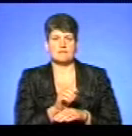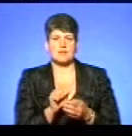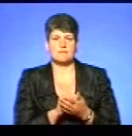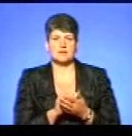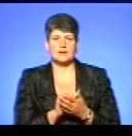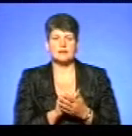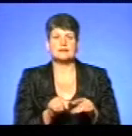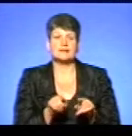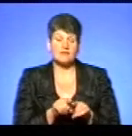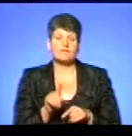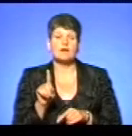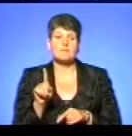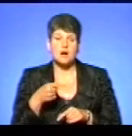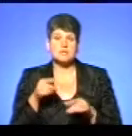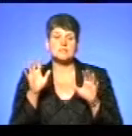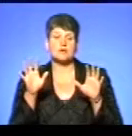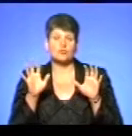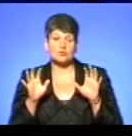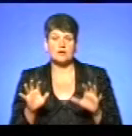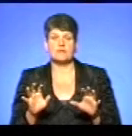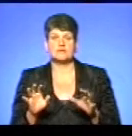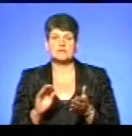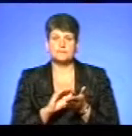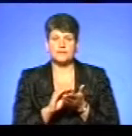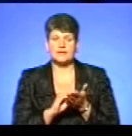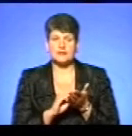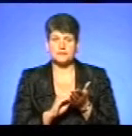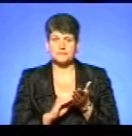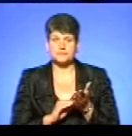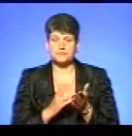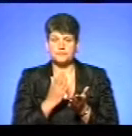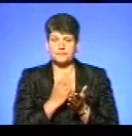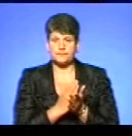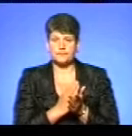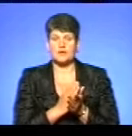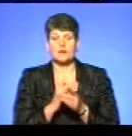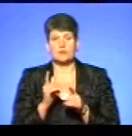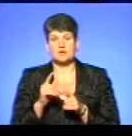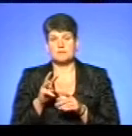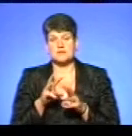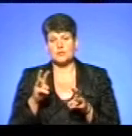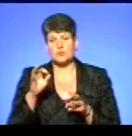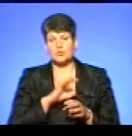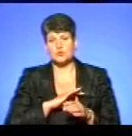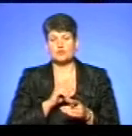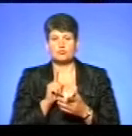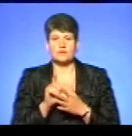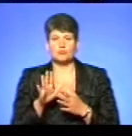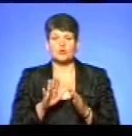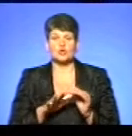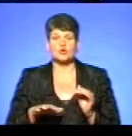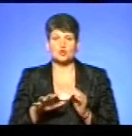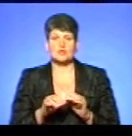Так вимагає законодавець, який інструкцію складав і погоджував Мінюсті, що має бути саме в зоні захисту